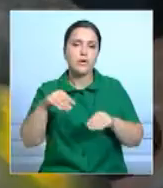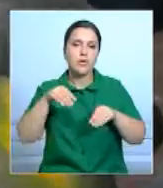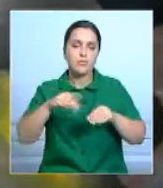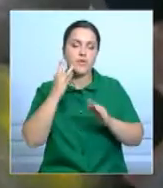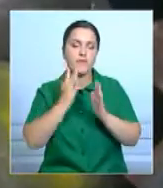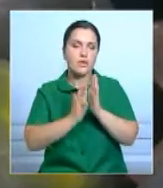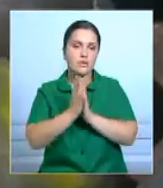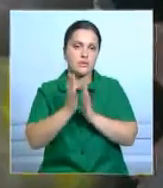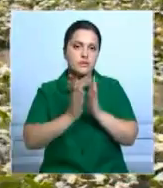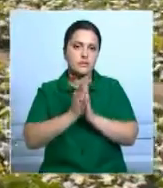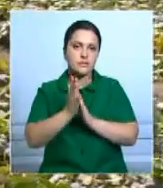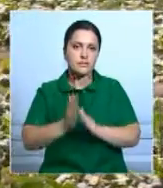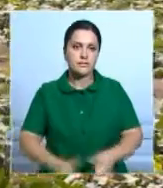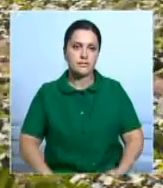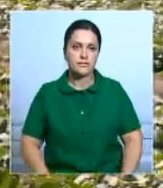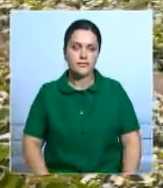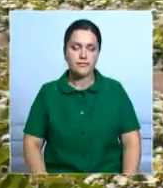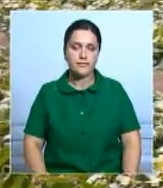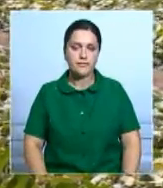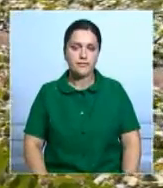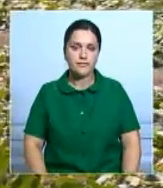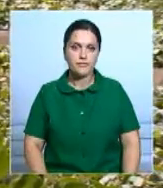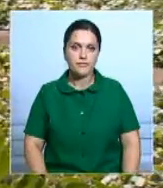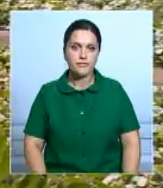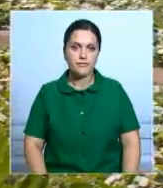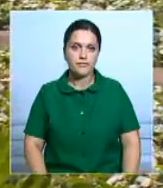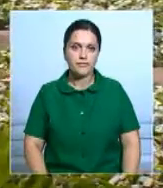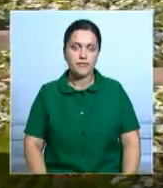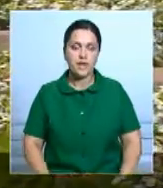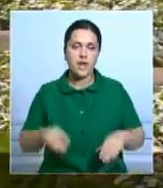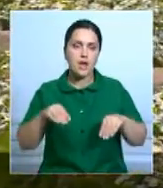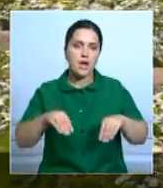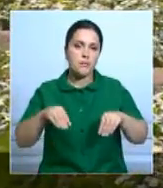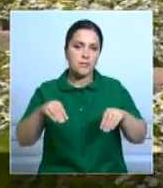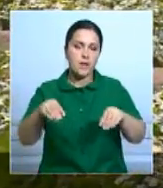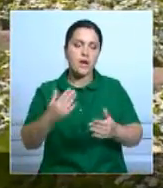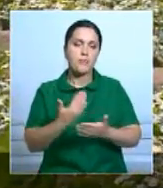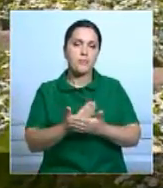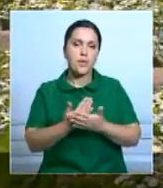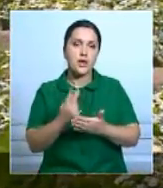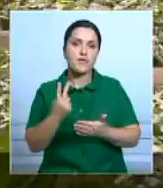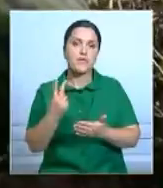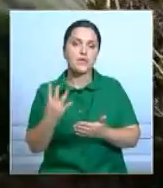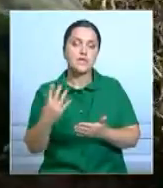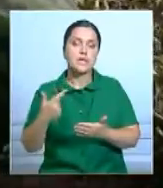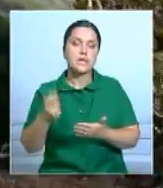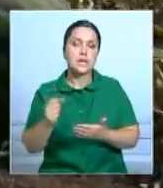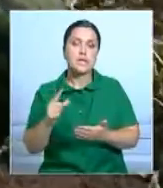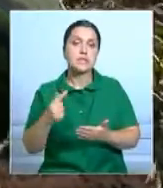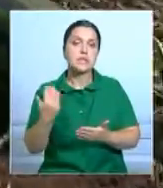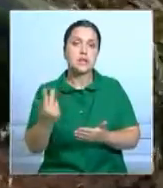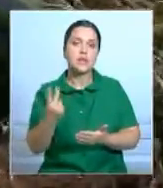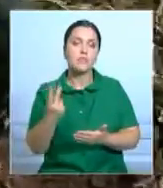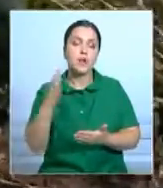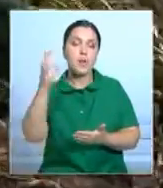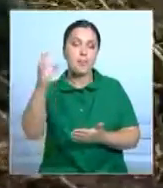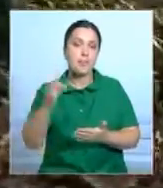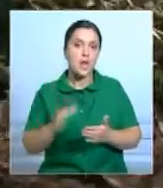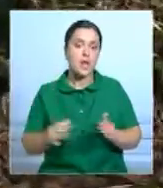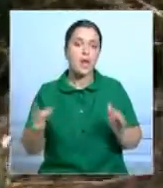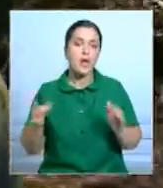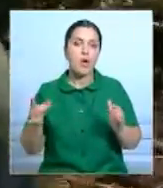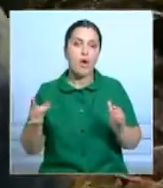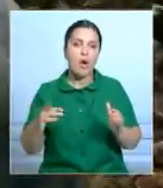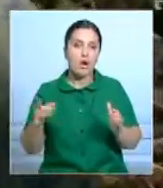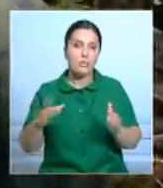высаживают рассадой. Посадная площадь у нас где-то 24 гектара. Из них мы четвертую часть высадили бахчевые.